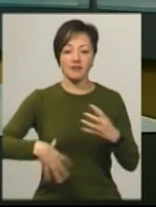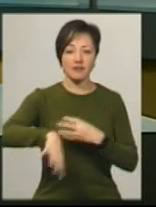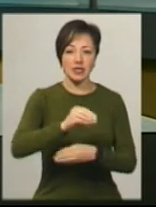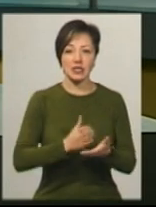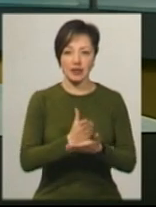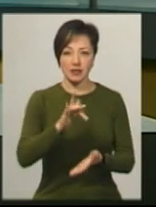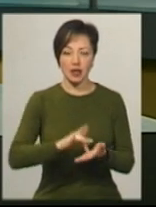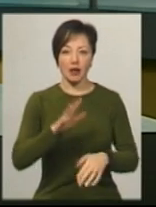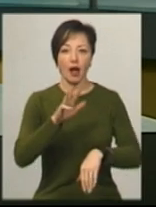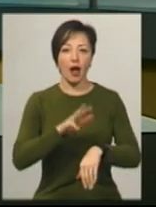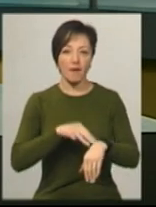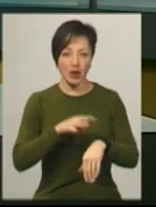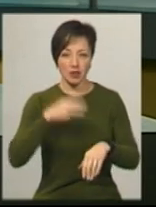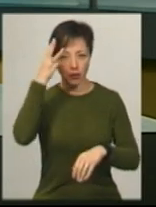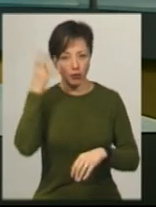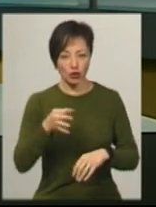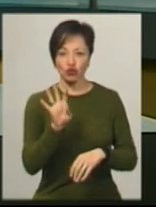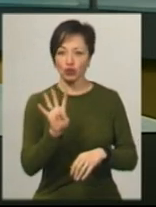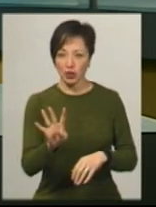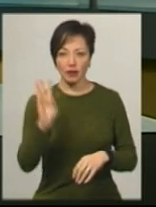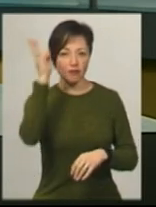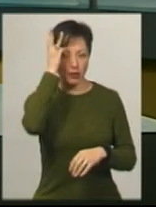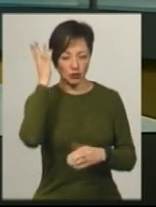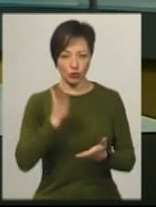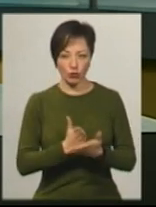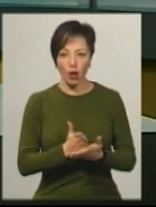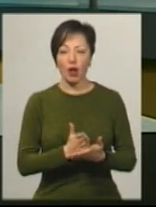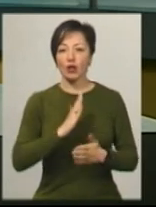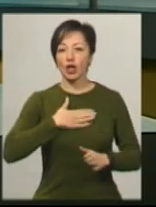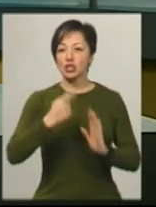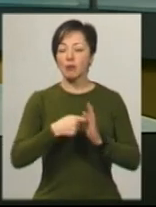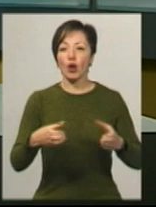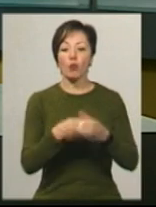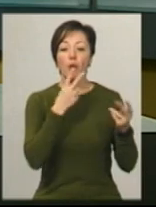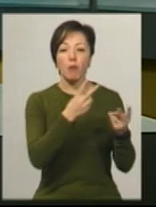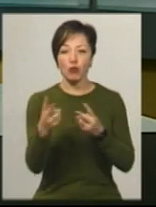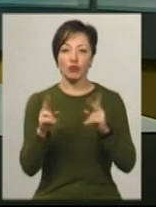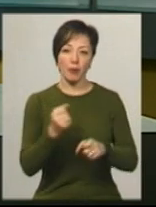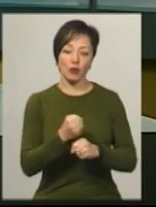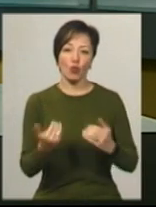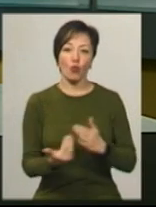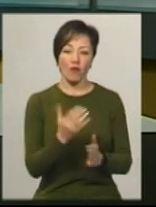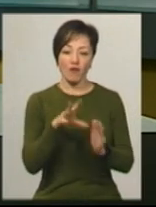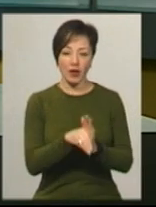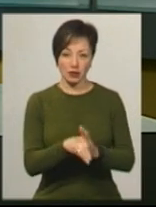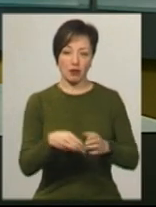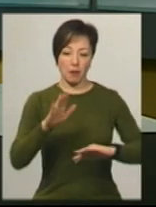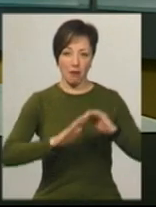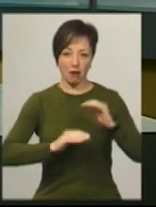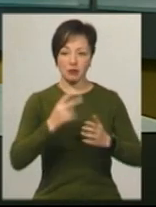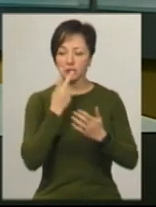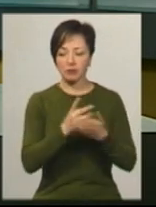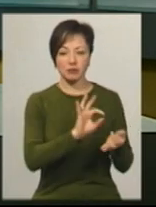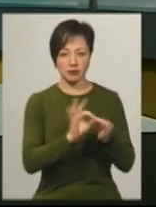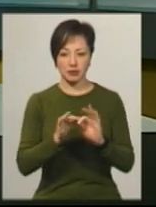сервісних центрах МВС Хмельниччини, чотири з них в обласному центрі. Наша знімальна група бачила, як працює нововведення на практиці. Подробиці